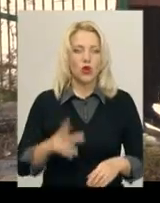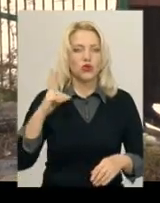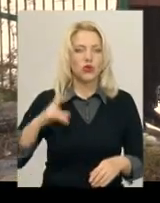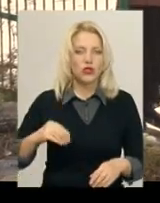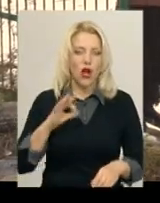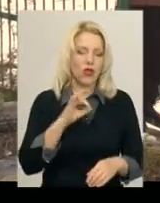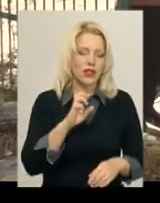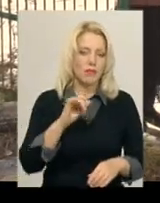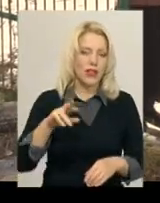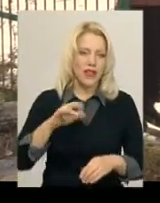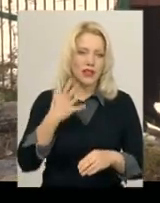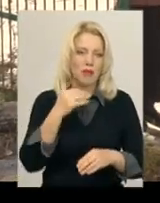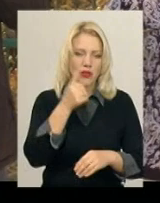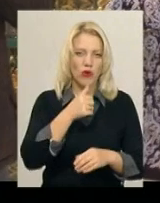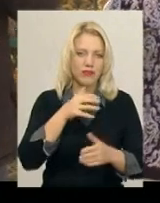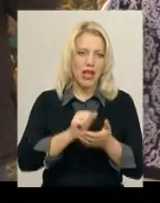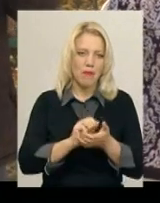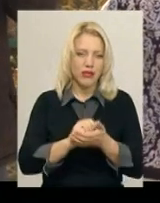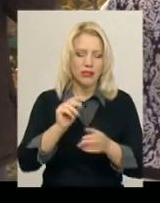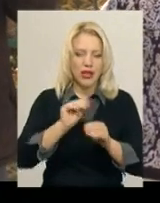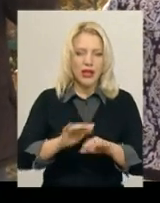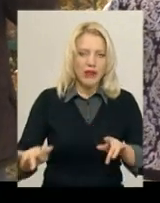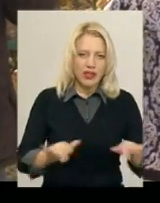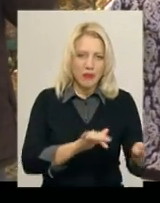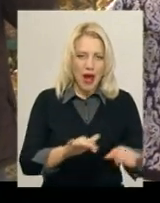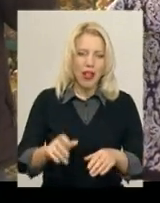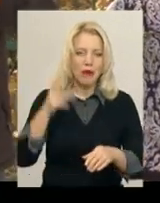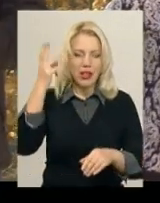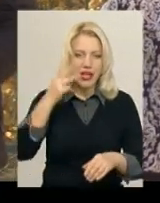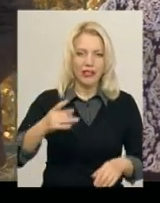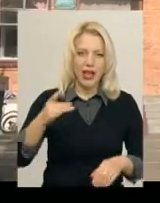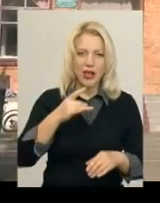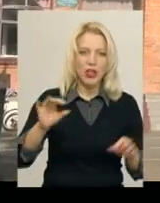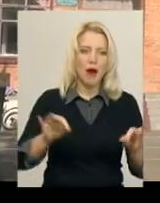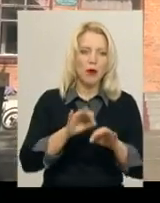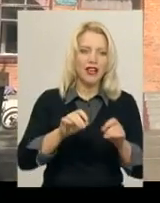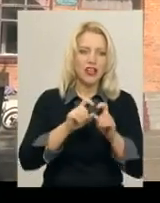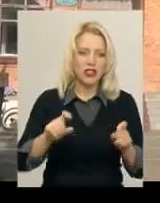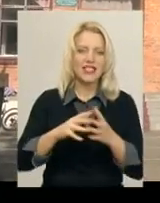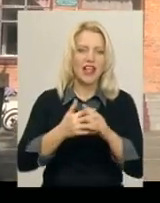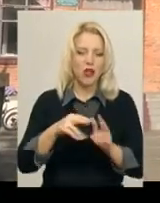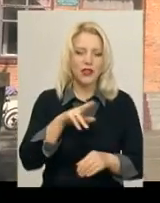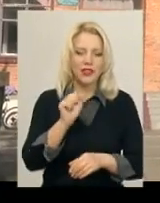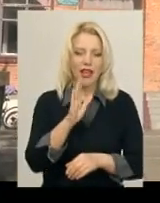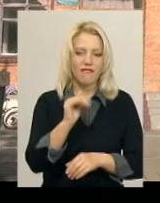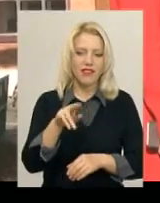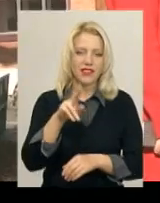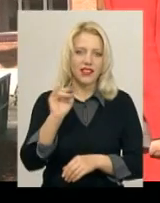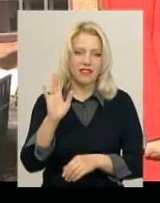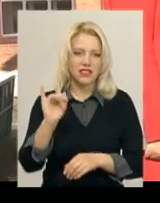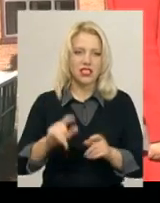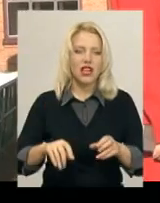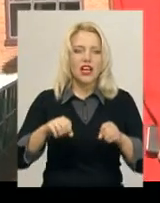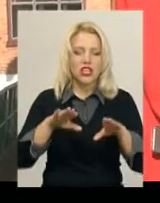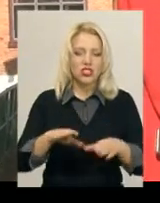Олени Біленької 5 років займається уроками гри на фортепіано в Хмельницькій районі музичній школі в селі Давидківці. Мати розповідає, про рішення